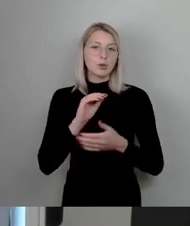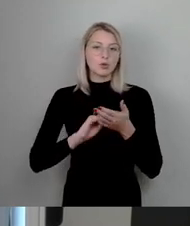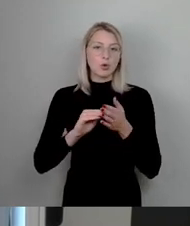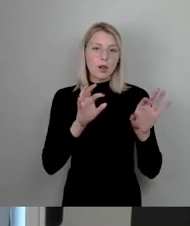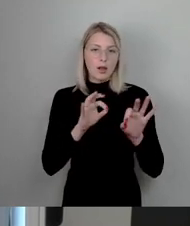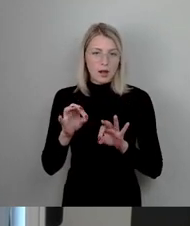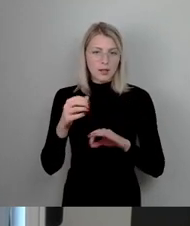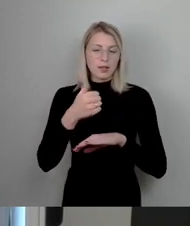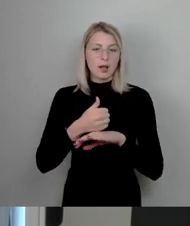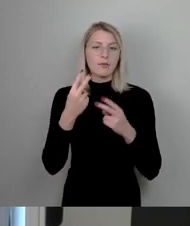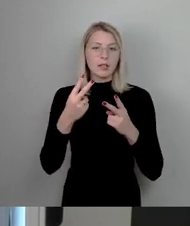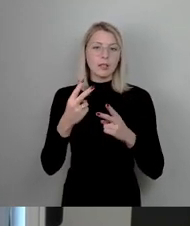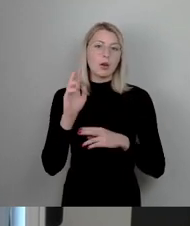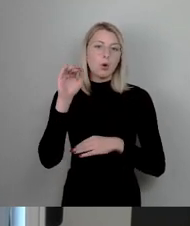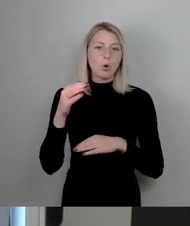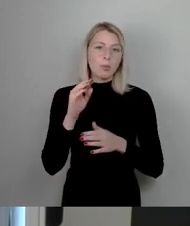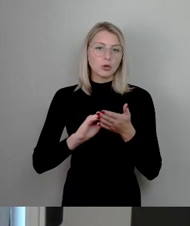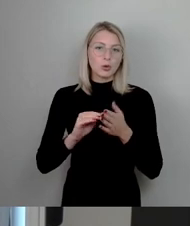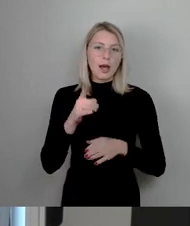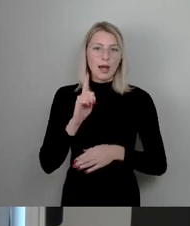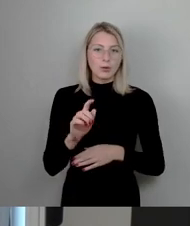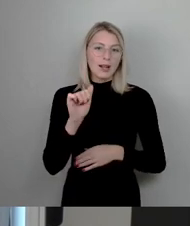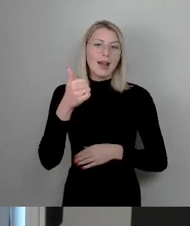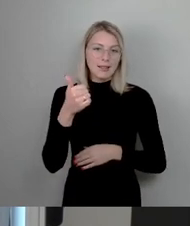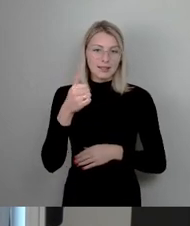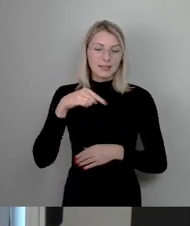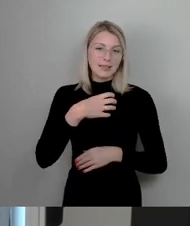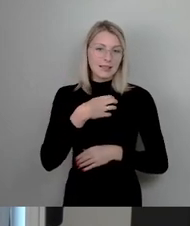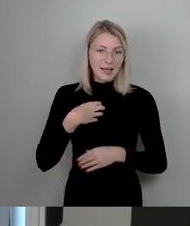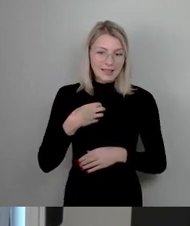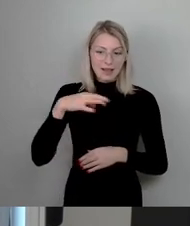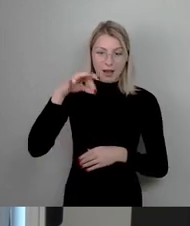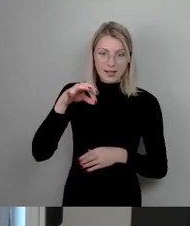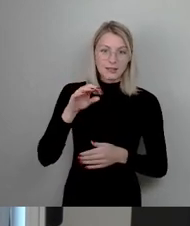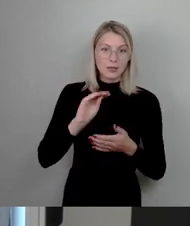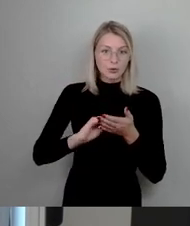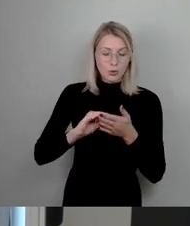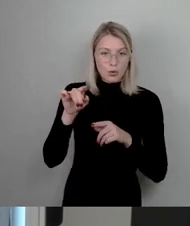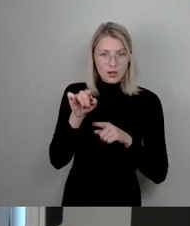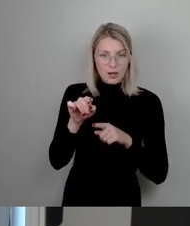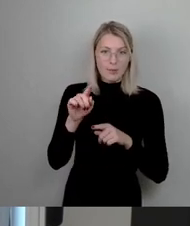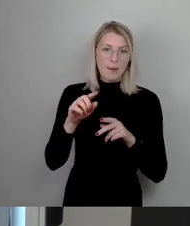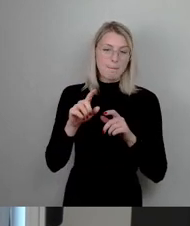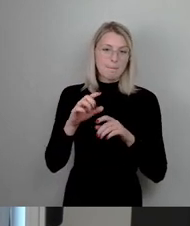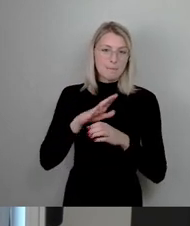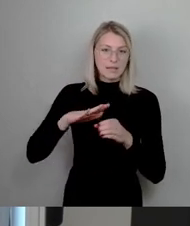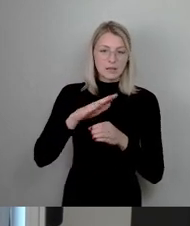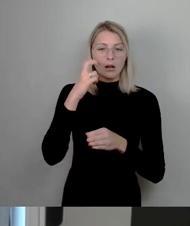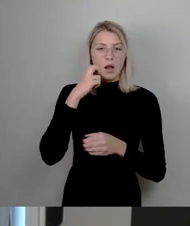Oberschule, nämlich der 101. in Dresden, der einzigen im Bezirk Altstadt.